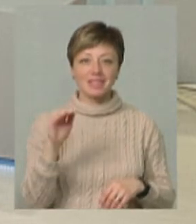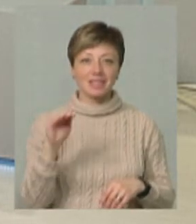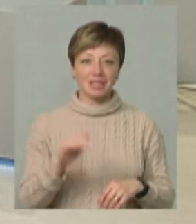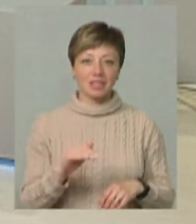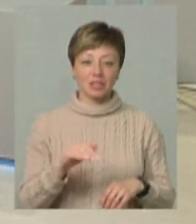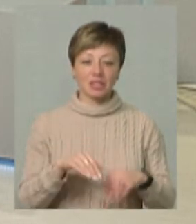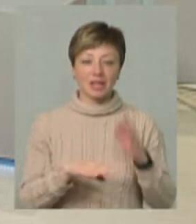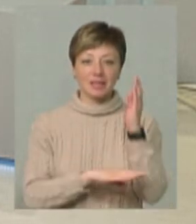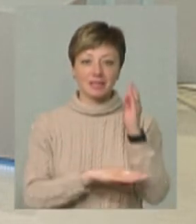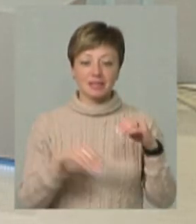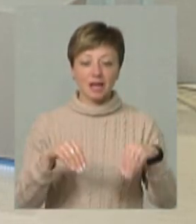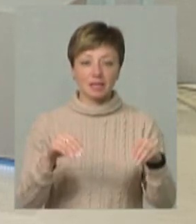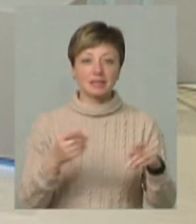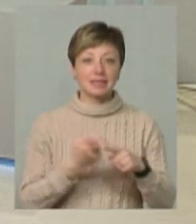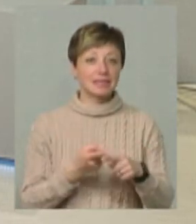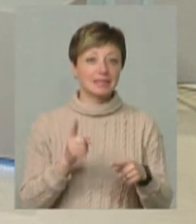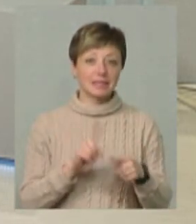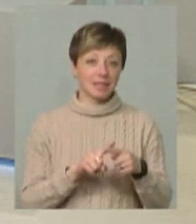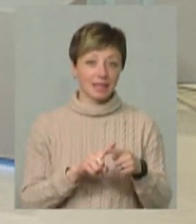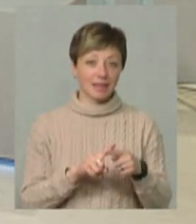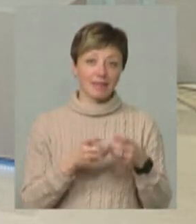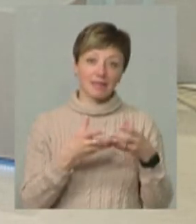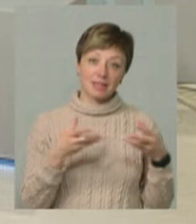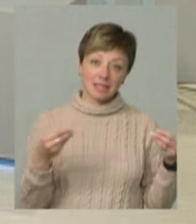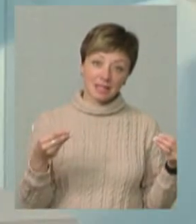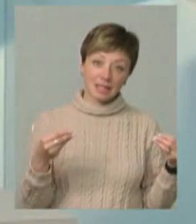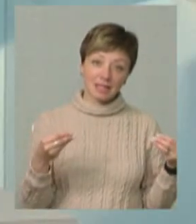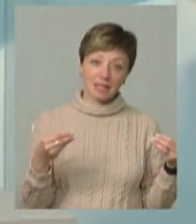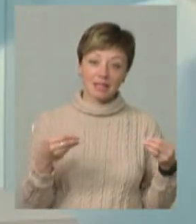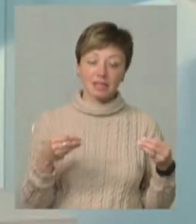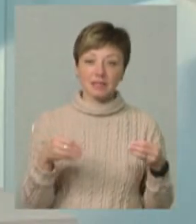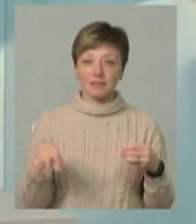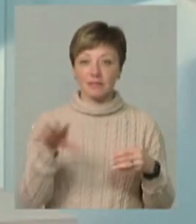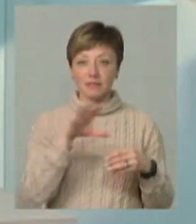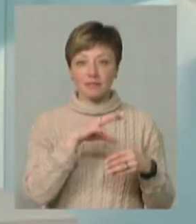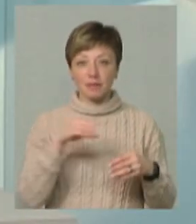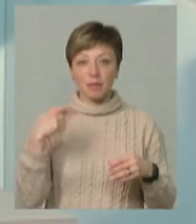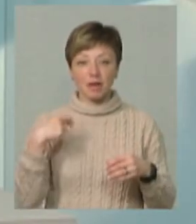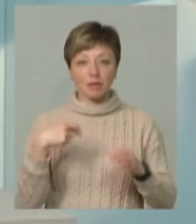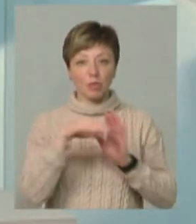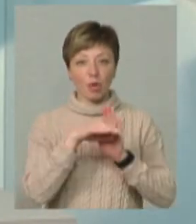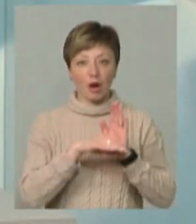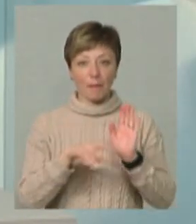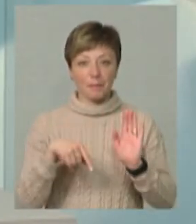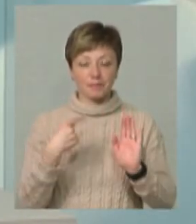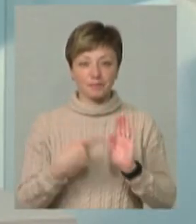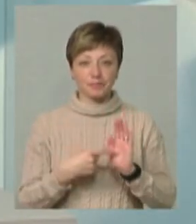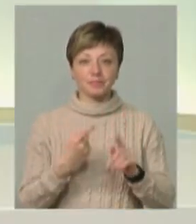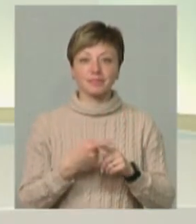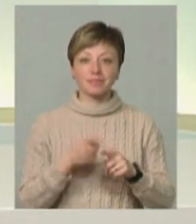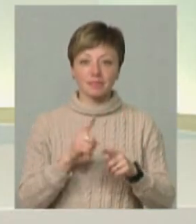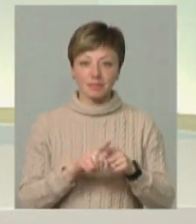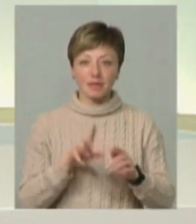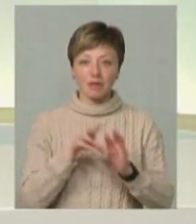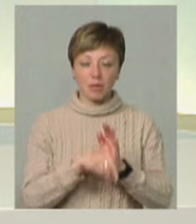саджанців. Скажіть, це навесні чи це в межах оцієї президентської програми загалом? Власне, це є в